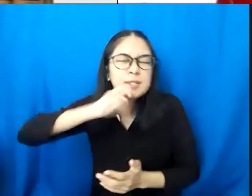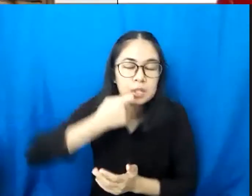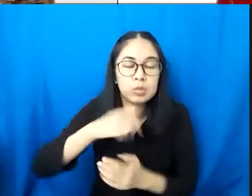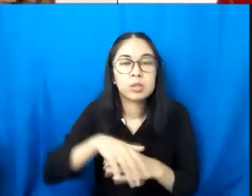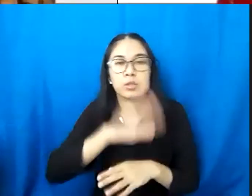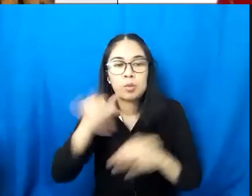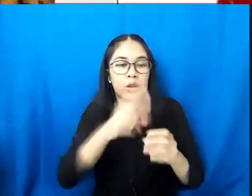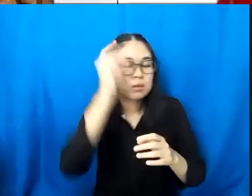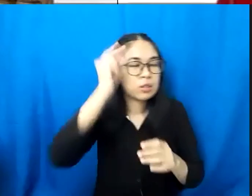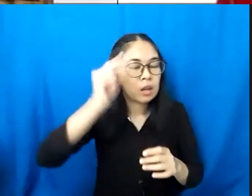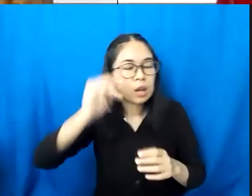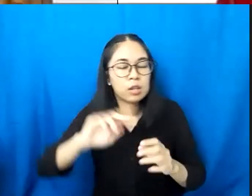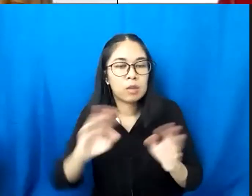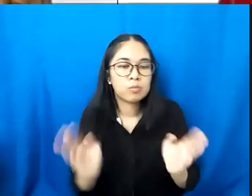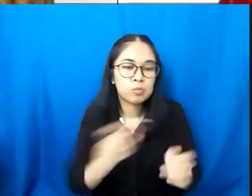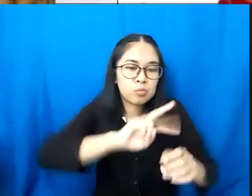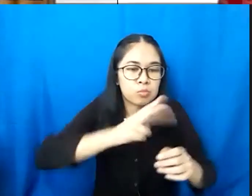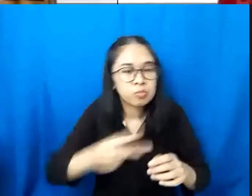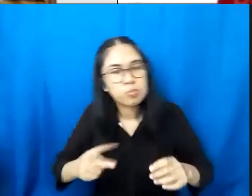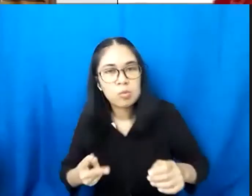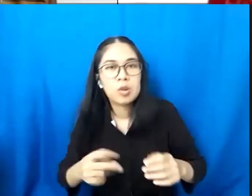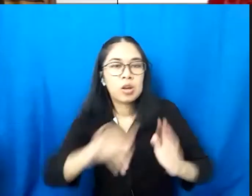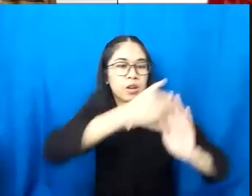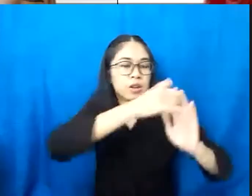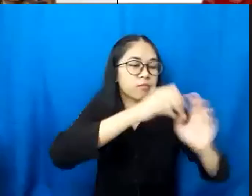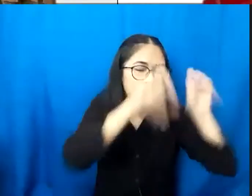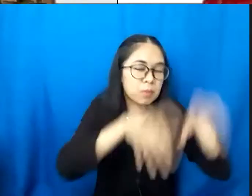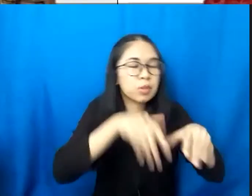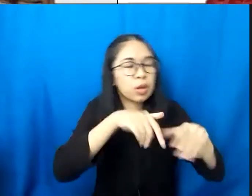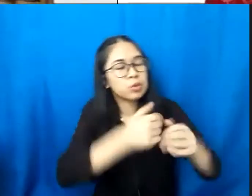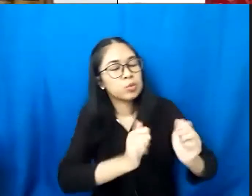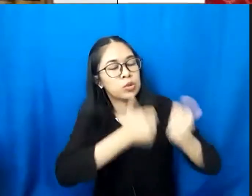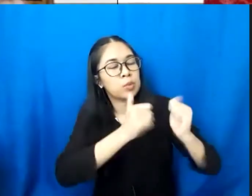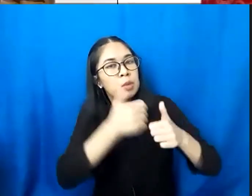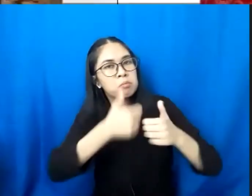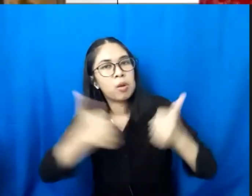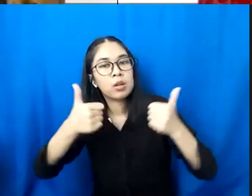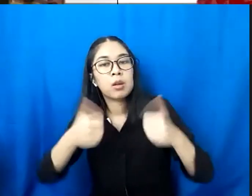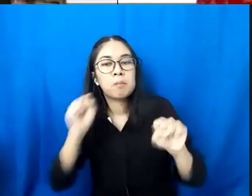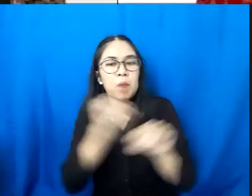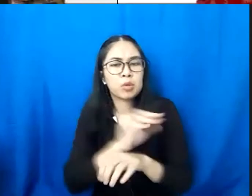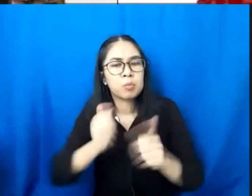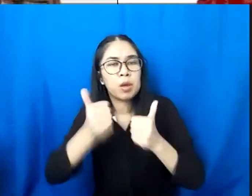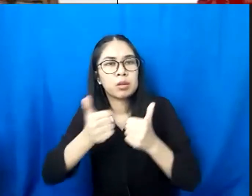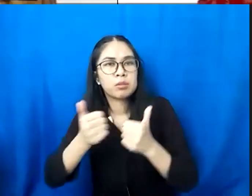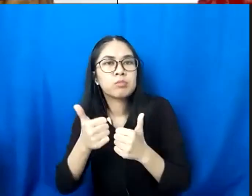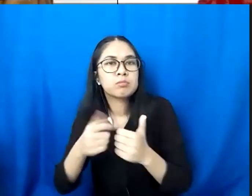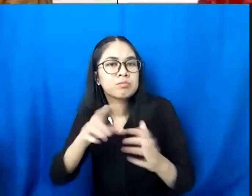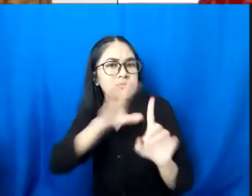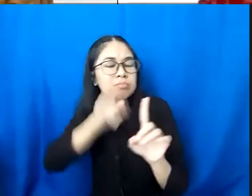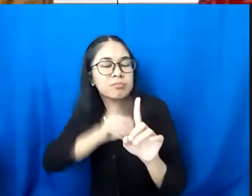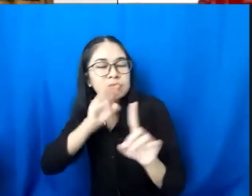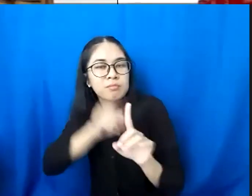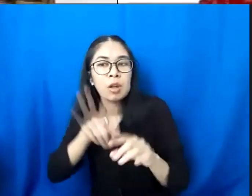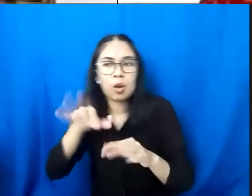benahi implementasi mereka siapkan dengan baik best practice mereka tiru lessons learned dari kegagalan tempat lain